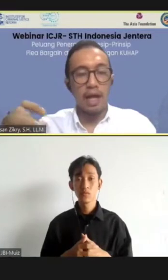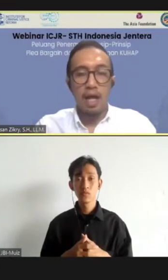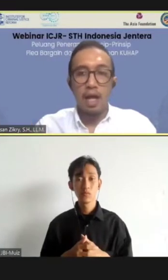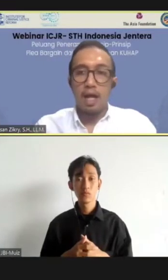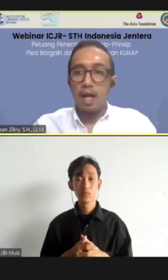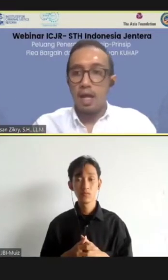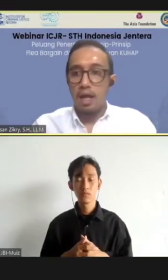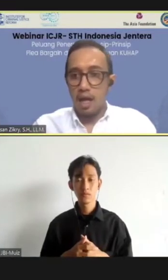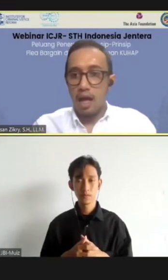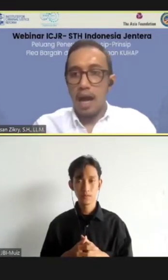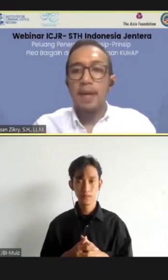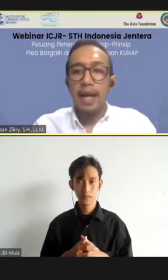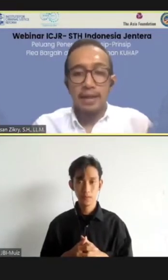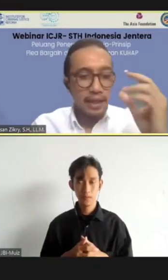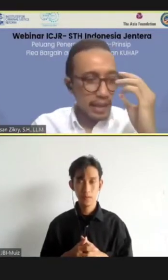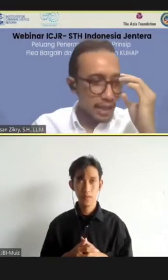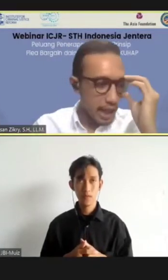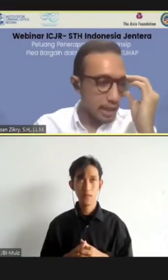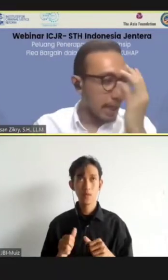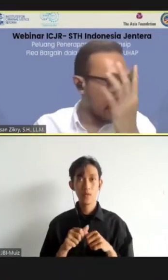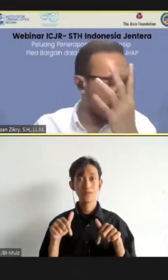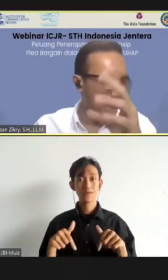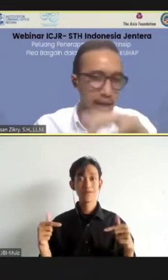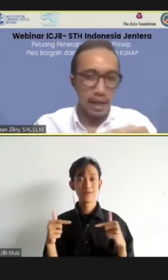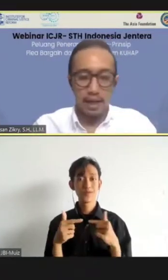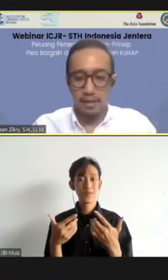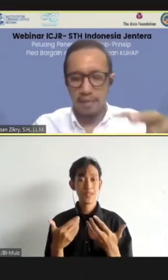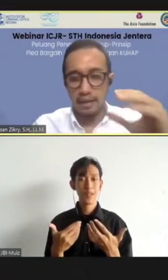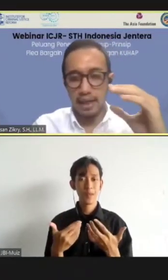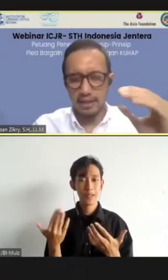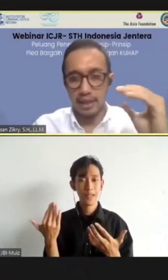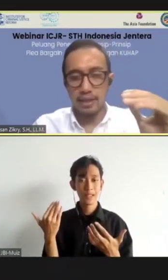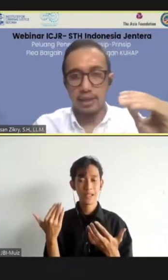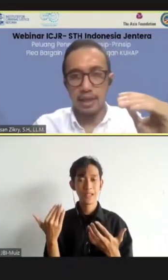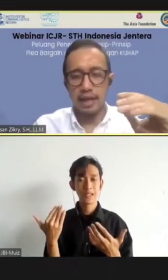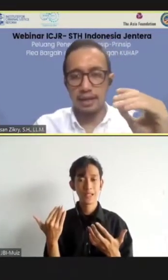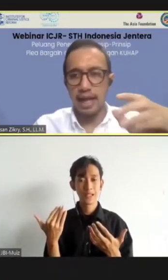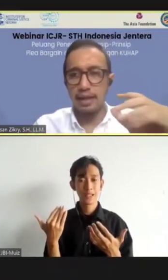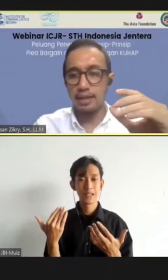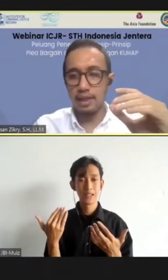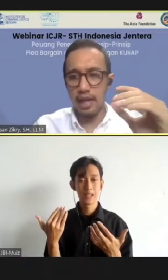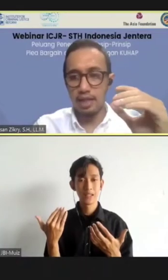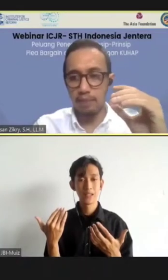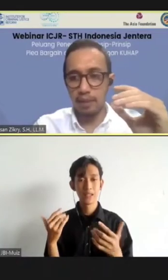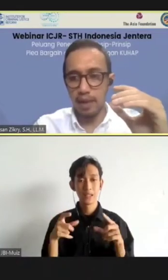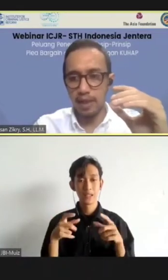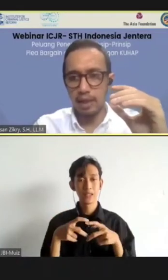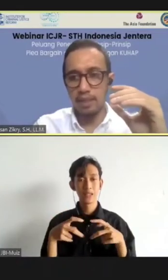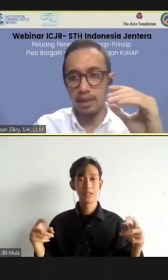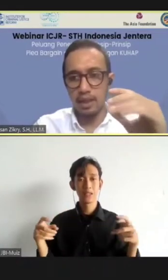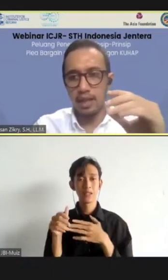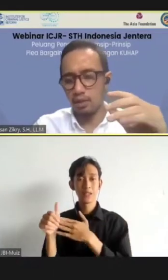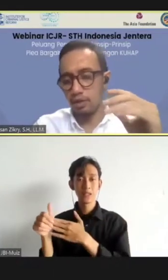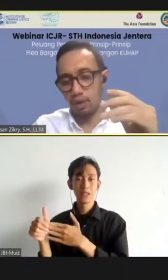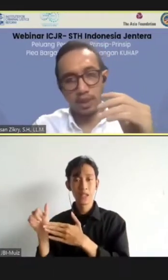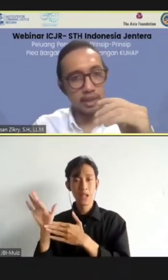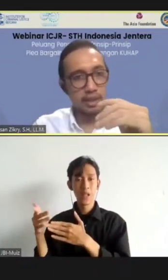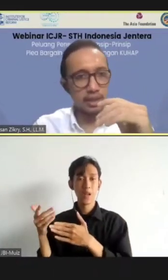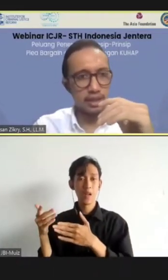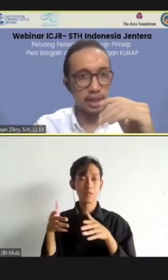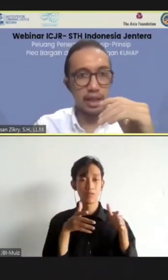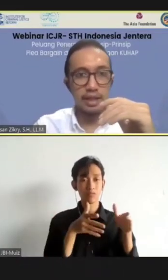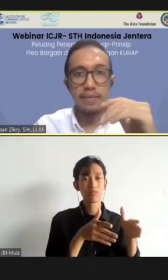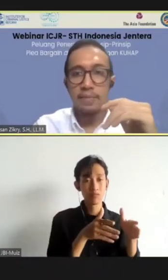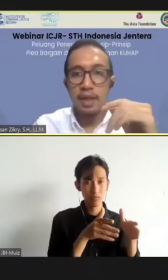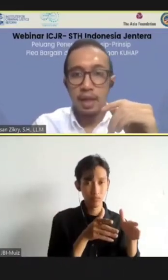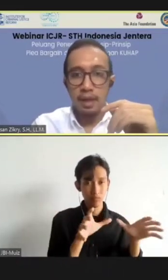Nah, apa kaitannya tadi antara sentencing guidelines dengan aspek predictability dan uniformity